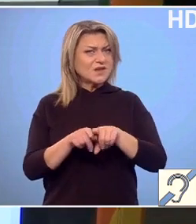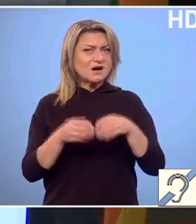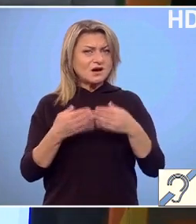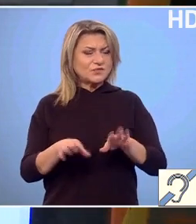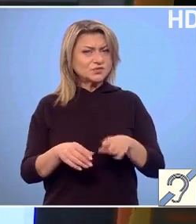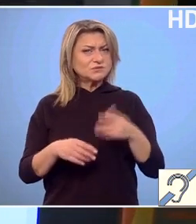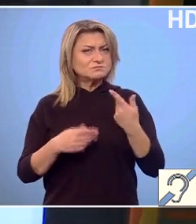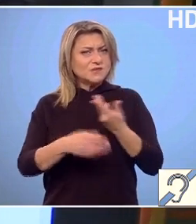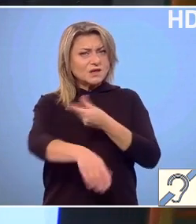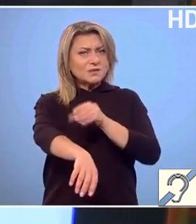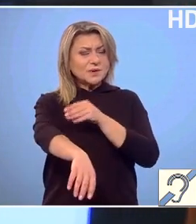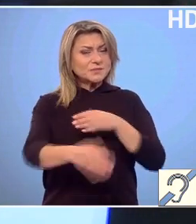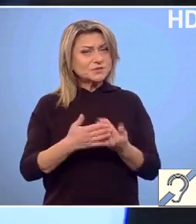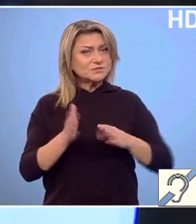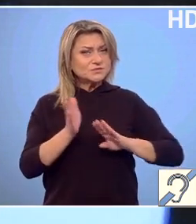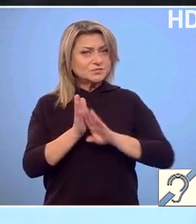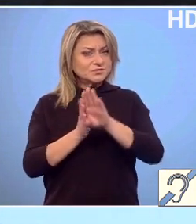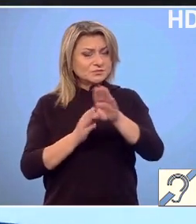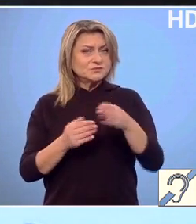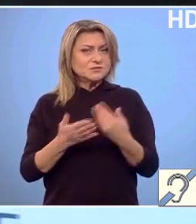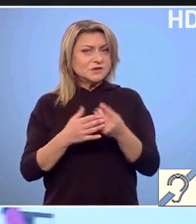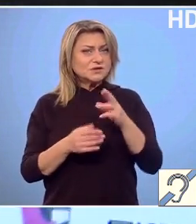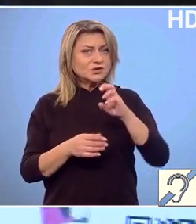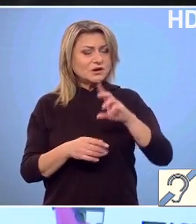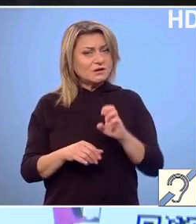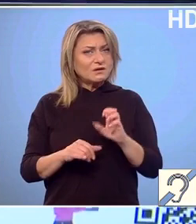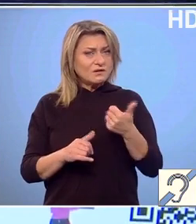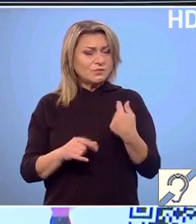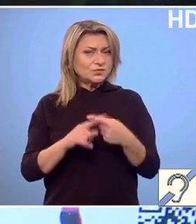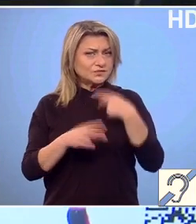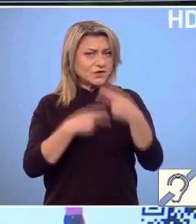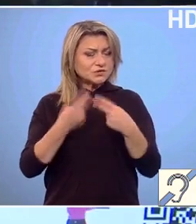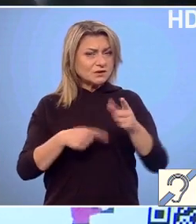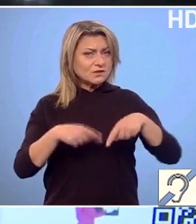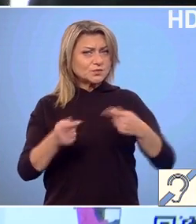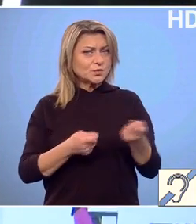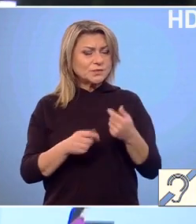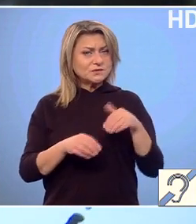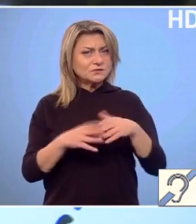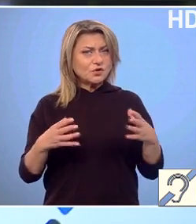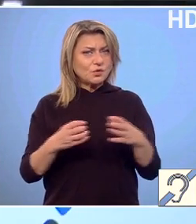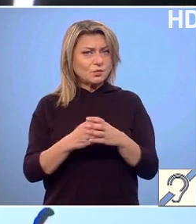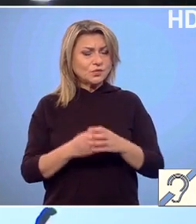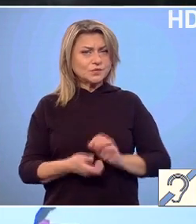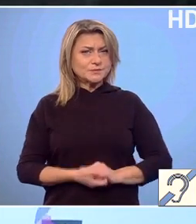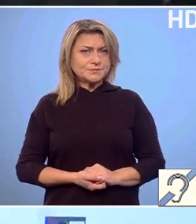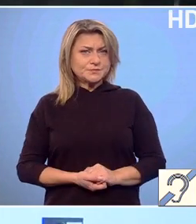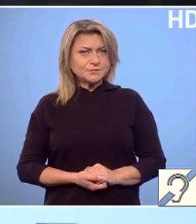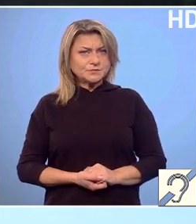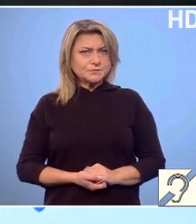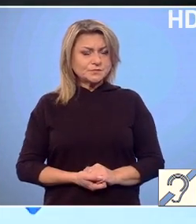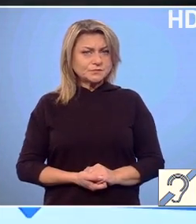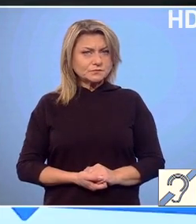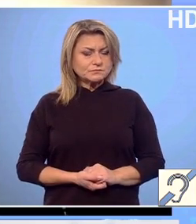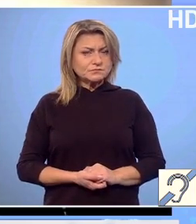fost deja implementat pentru a promova atât reciclarea, cât și folosirea transportului public în comun. Noi am investit 180 de